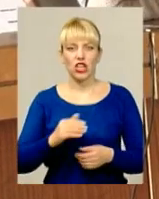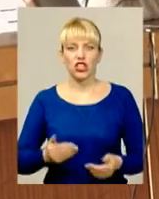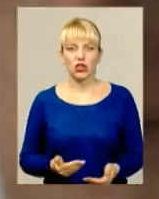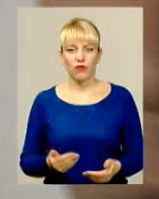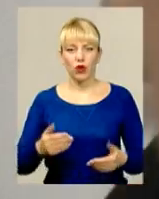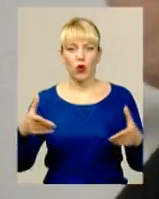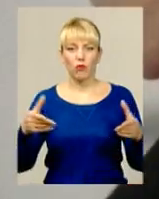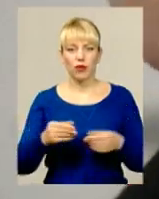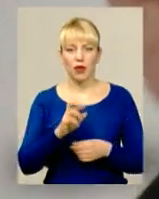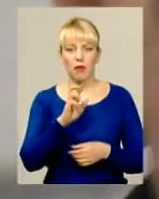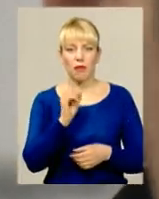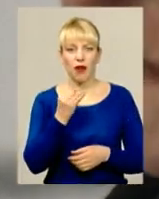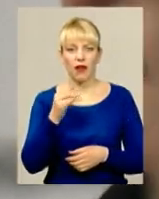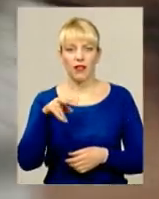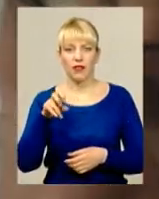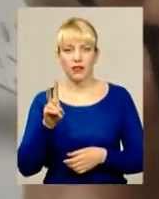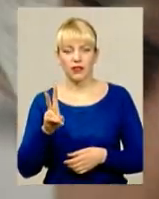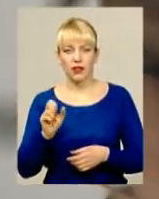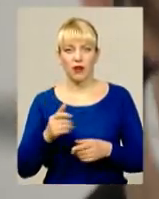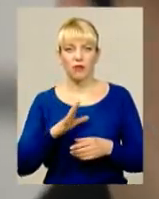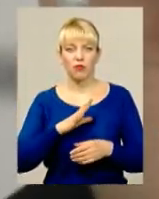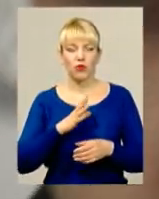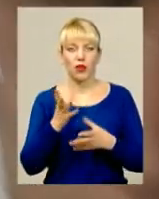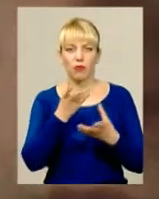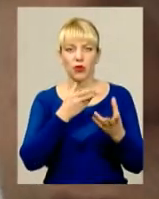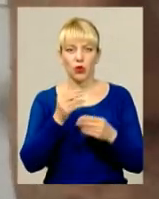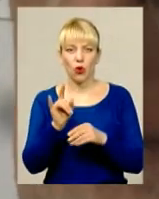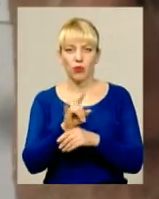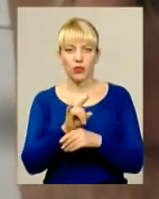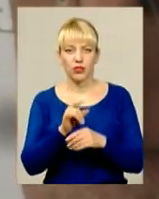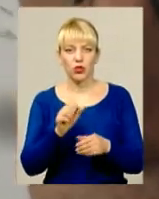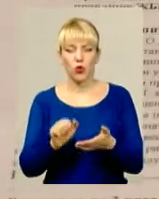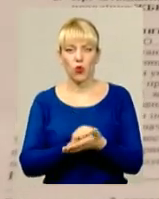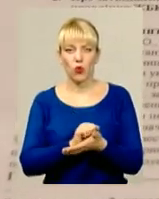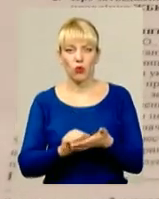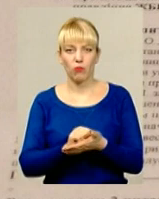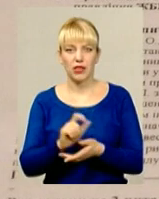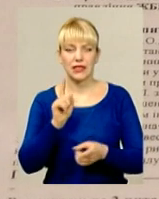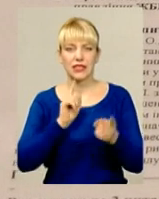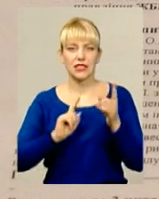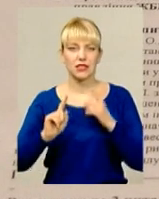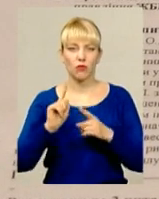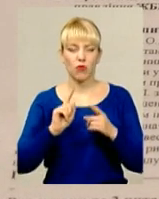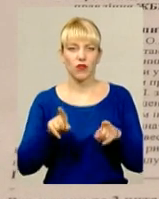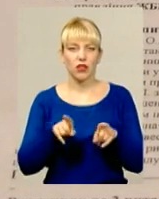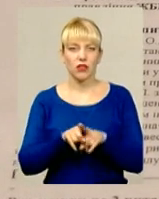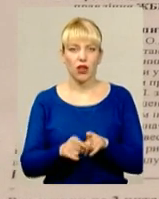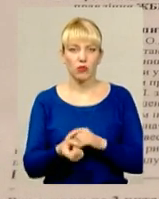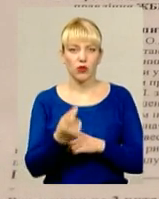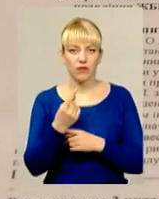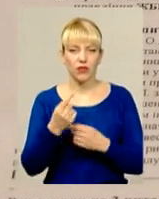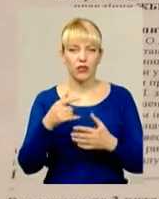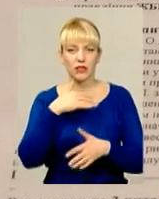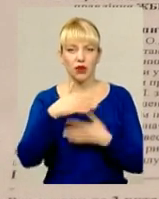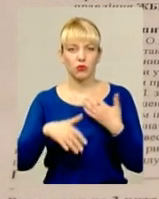Бейлика. Він каже, свого часу були б підроблені документи зборів членів кооперативу. Відтак і утворилась плутанина зі списками інвесторів.